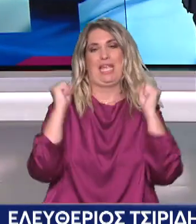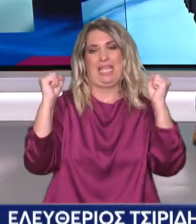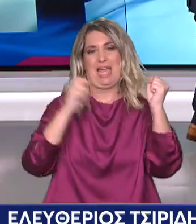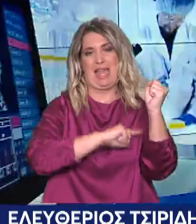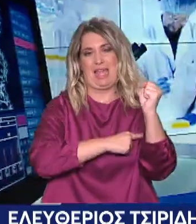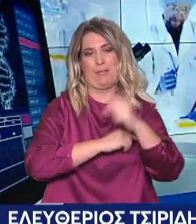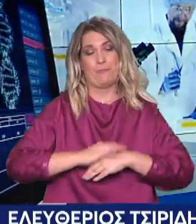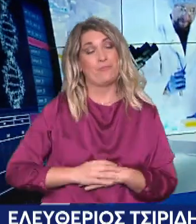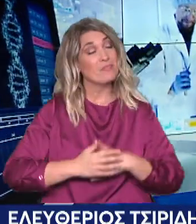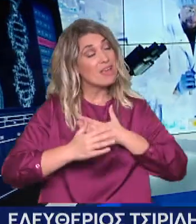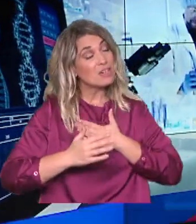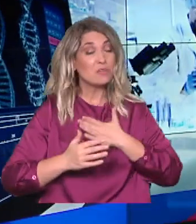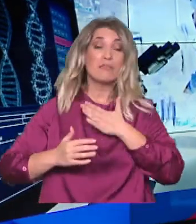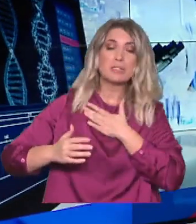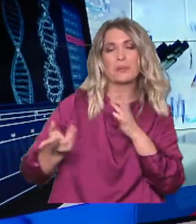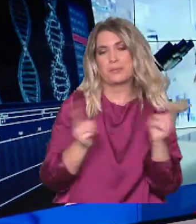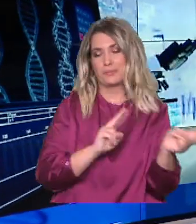σας ευχαριστώ για την Βλοξενία. Ευχαριστώ πάρα πολύ, κύριε Ξερίδη.